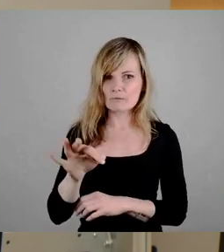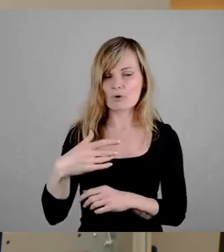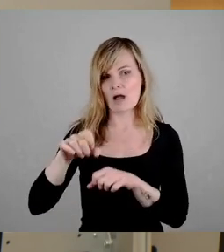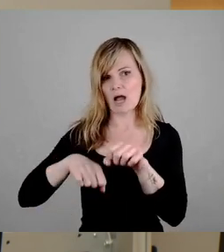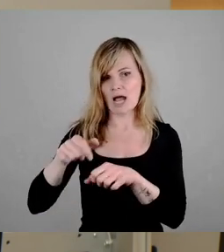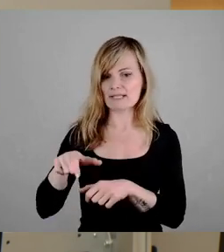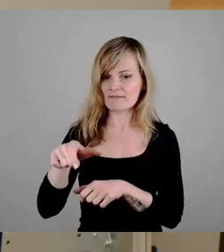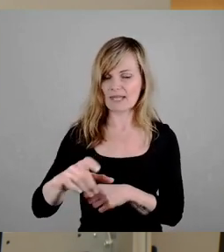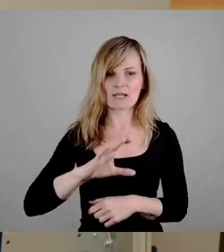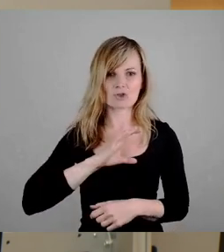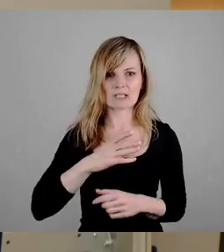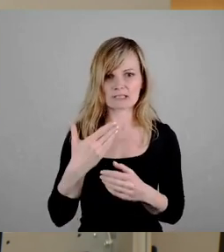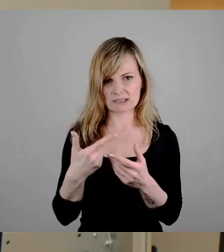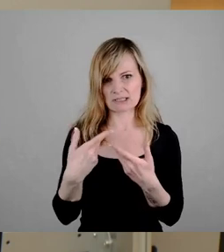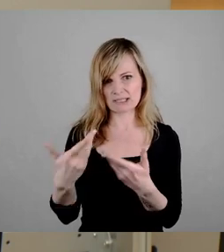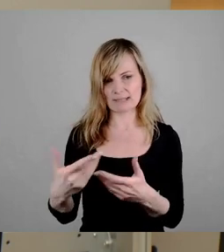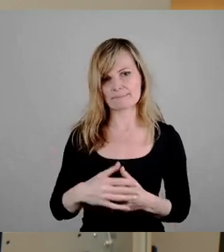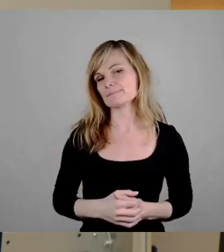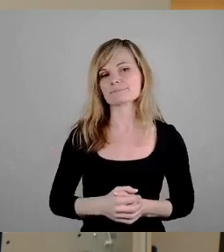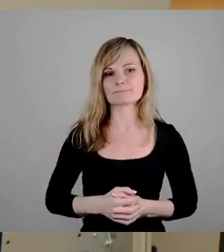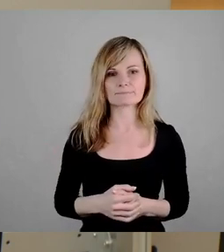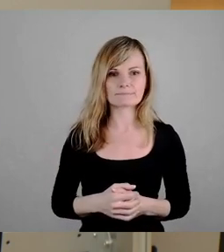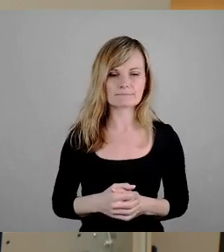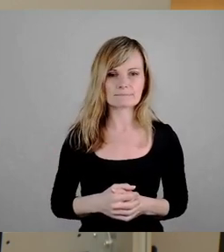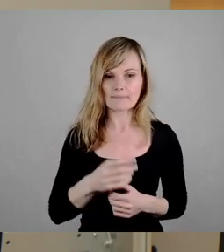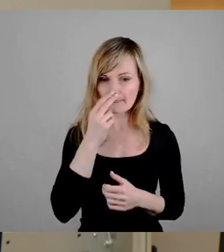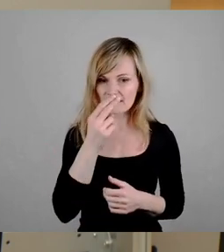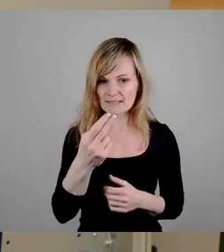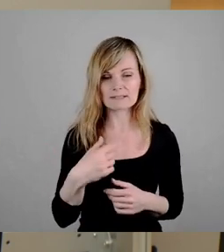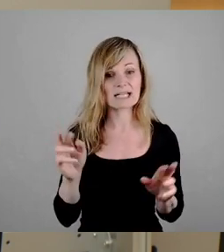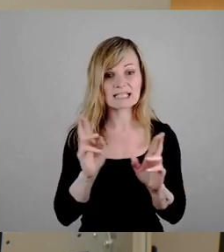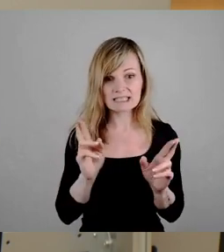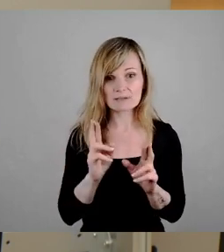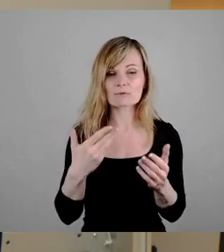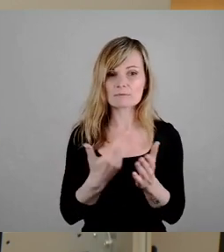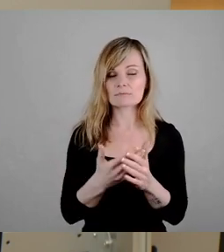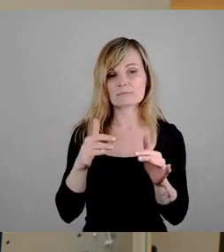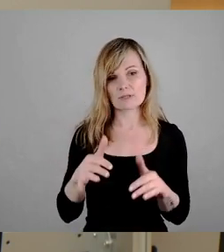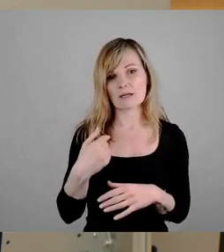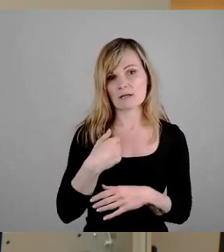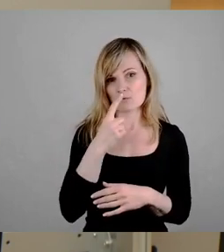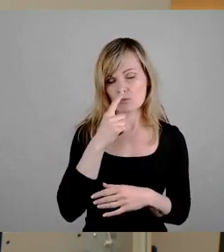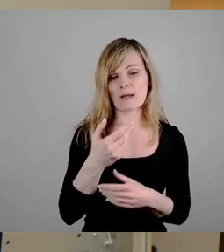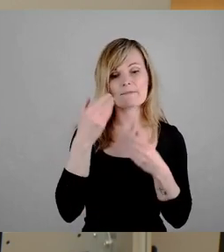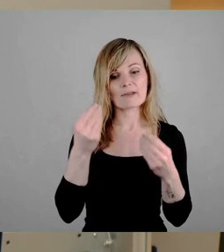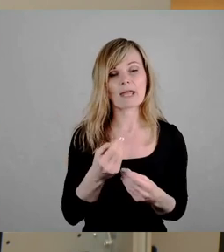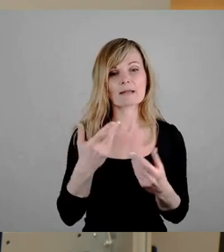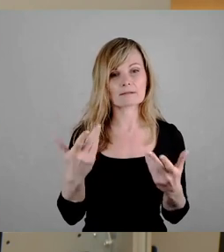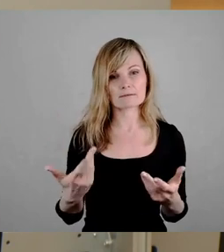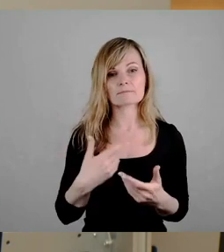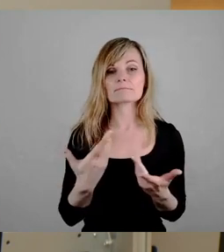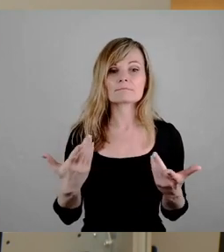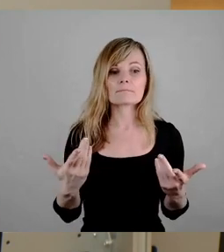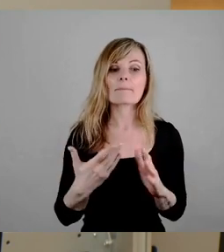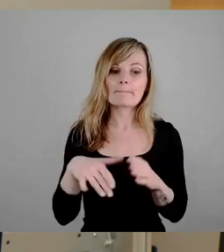aber im Prinzip die Risiken, die dort bestehen. Und ich kann nur empfehlen, es hätten mehr